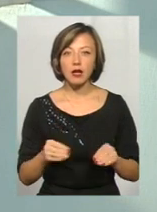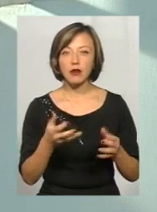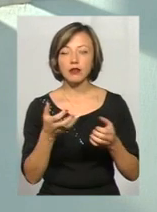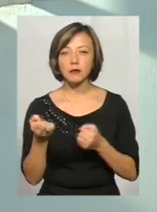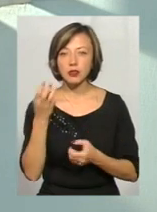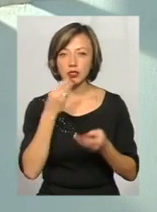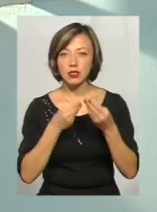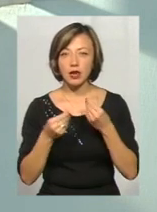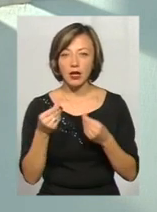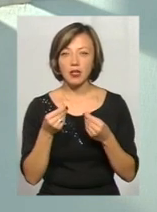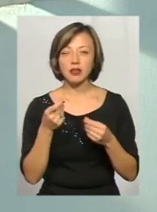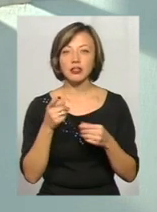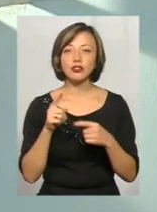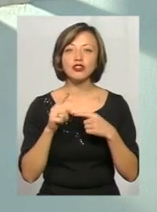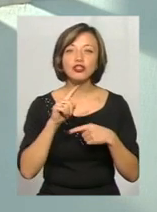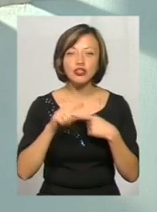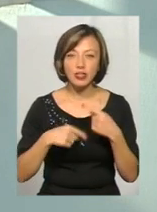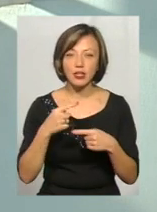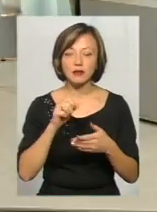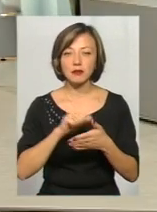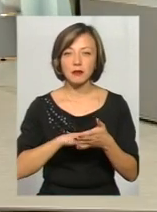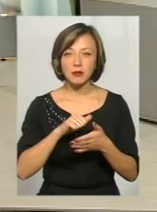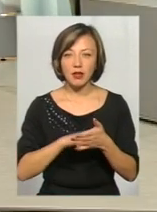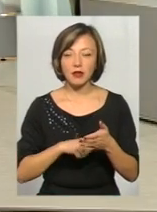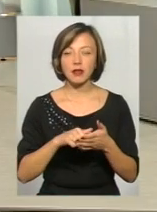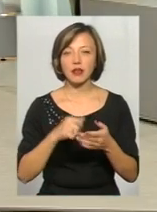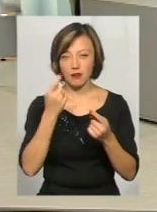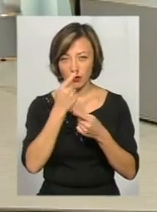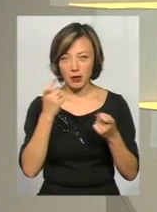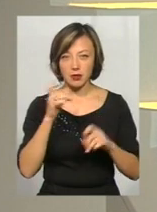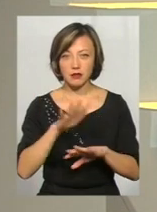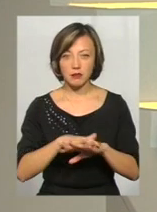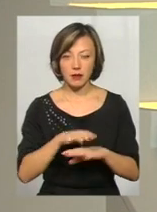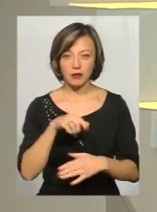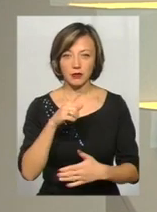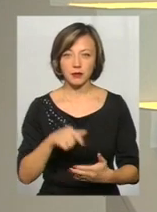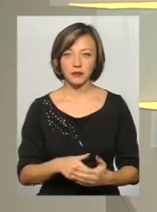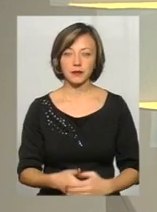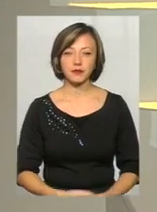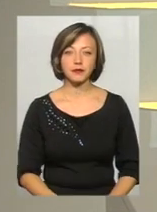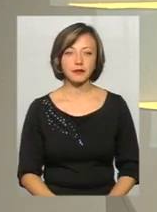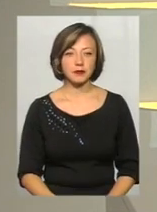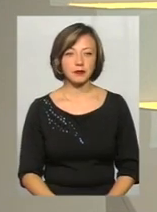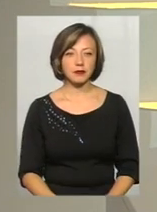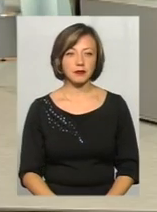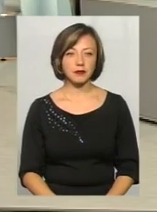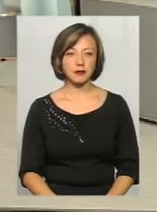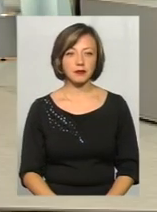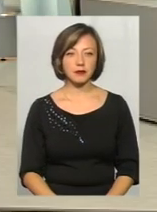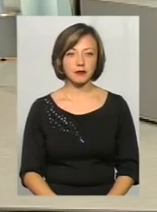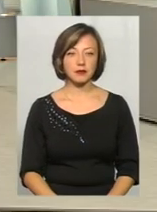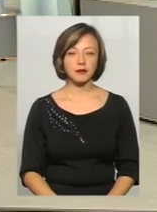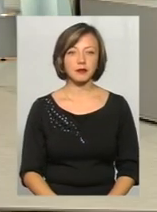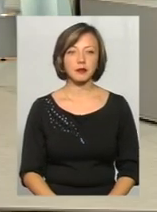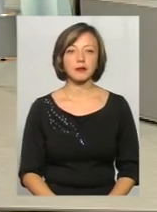шахремі через виток даних банку. Дякую за ваше питання. Дякую. Дякую. Пане Олег.